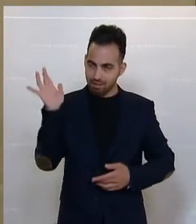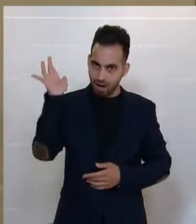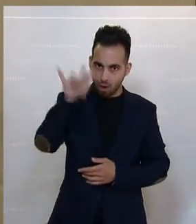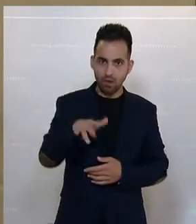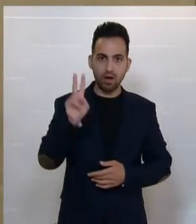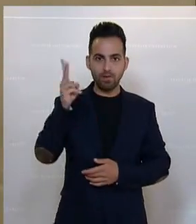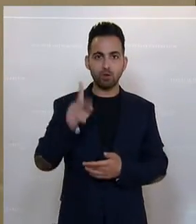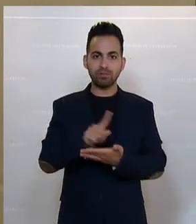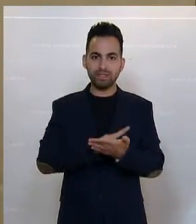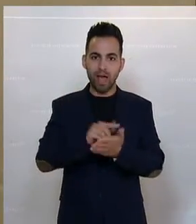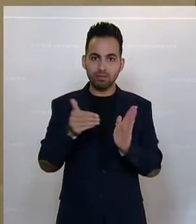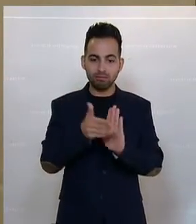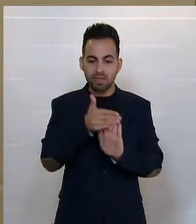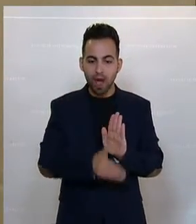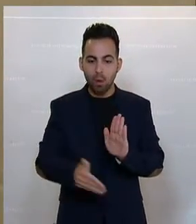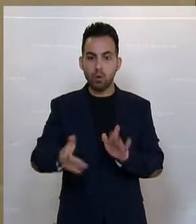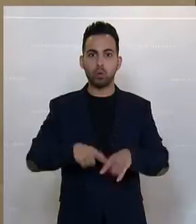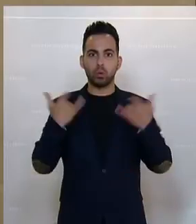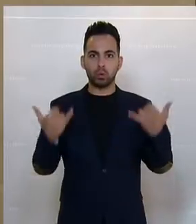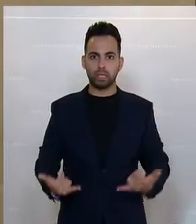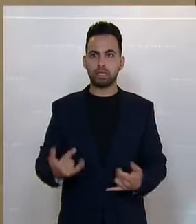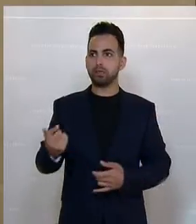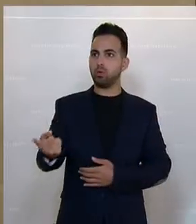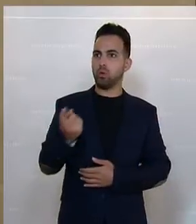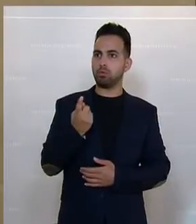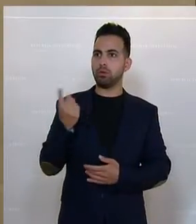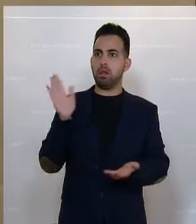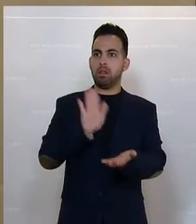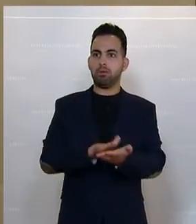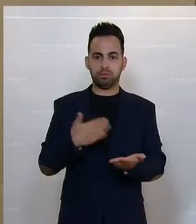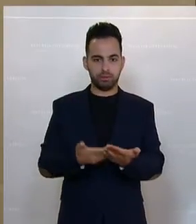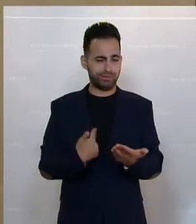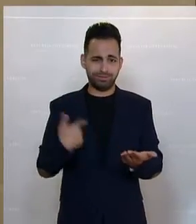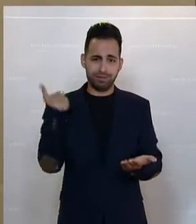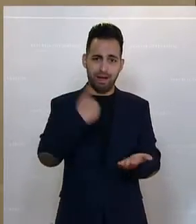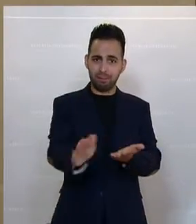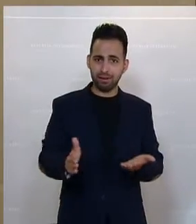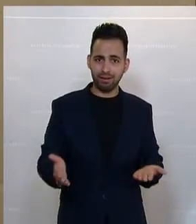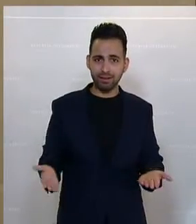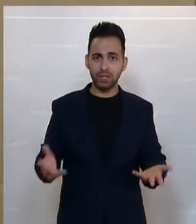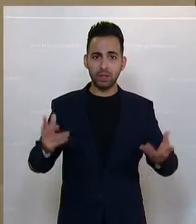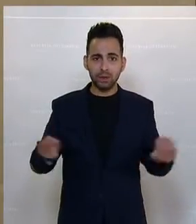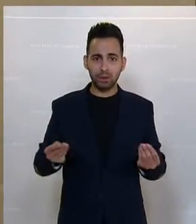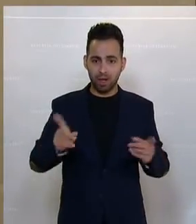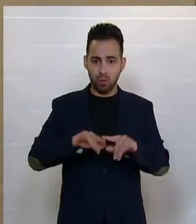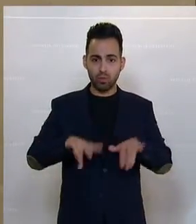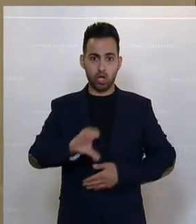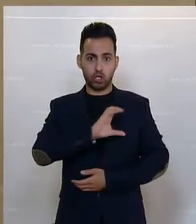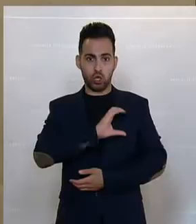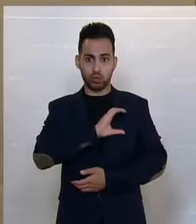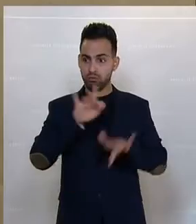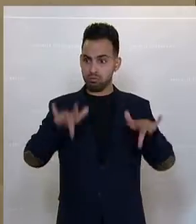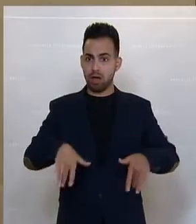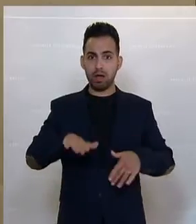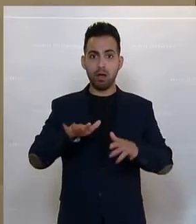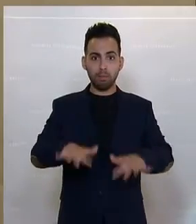das seine Zeit dauert. Und jetzt kommt sie. Und deswegen haben wir diese Anträge jetzt abgelehnt. Es gibt euch immerhin die Chance, es jetzt hier